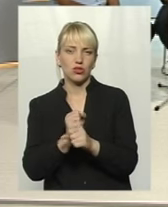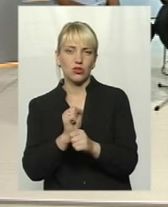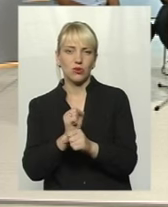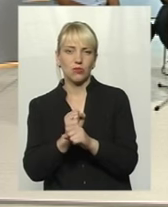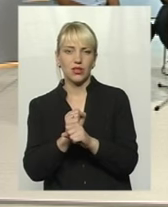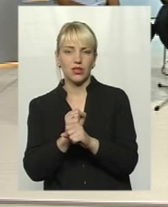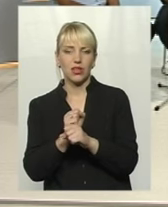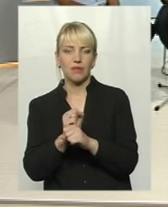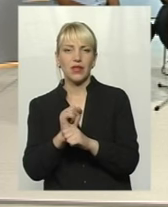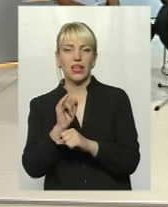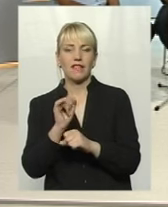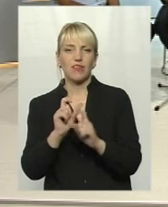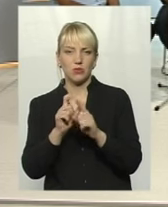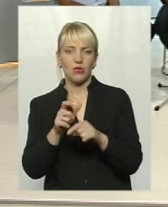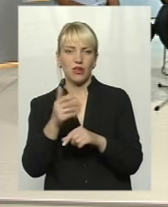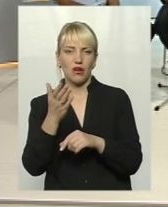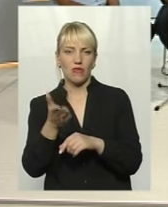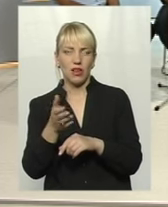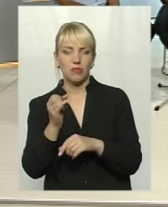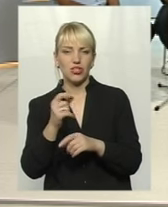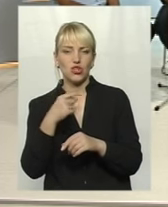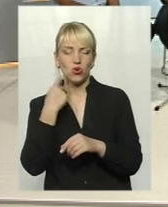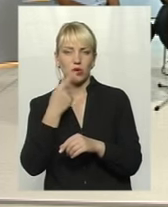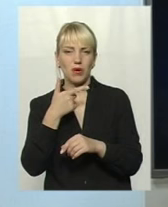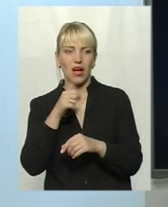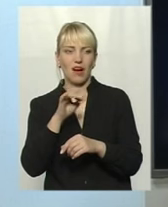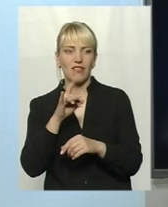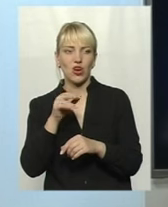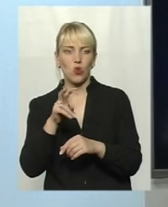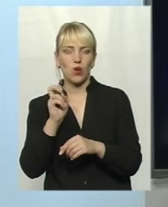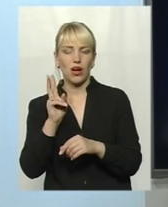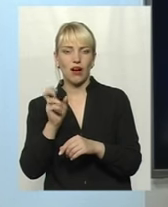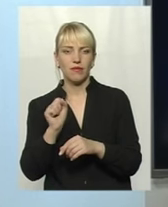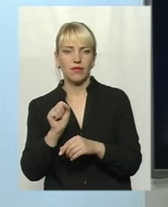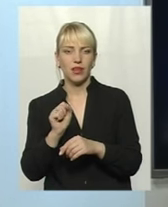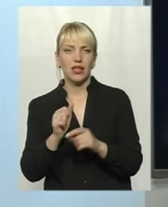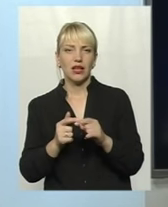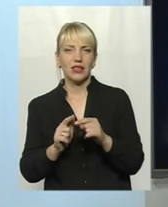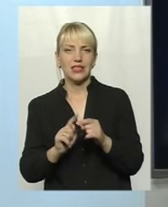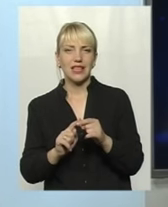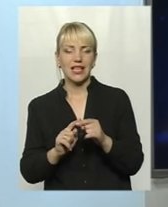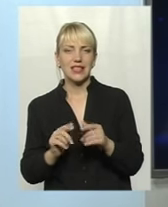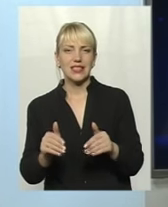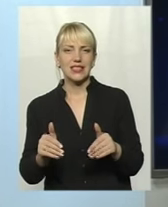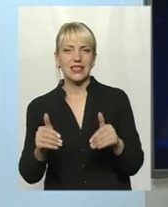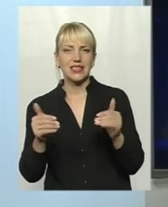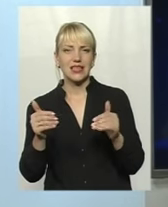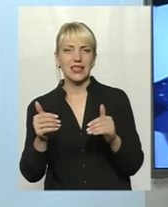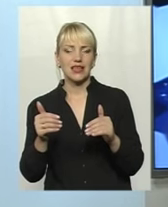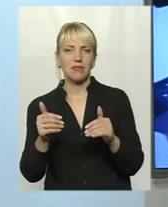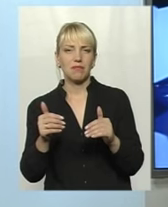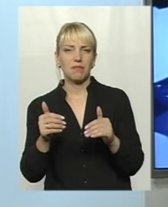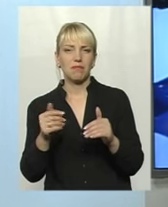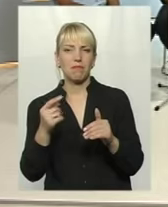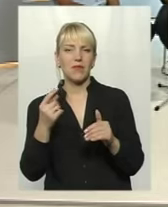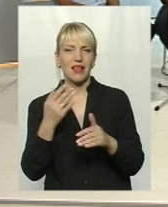ще особисто до Гравівка та стіна в інваліда війни первої